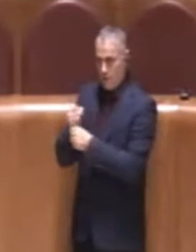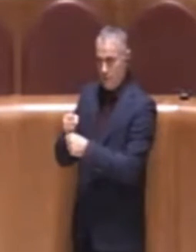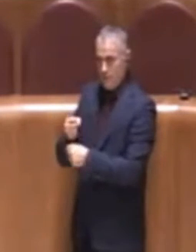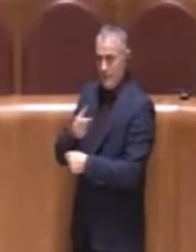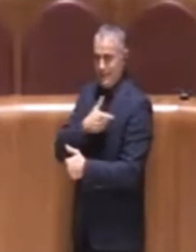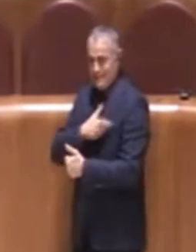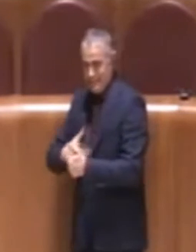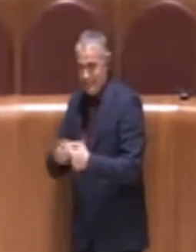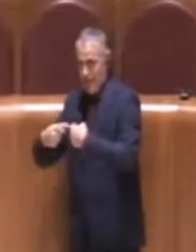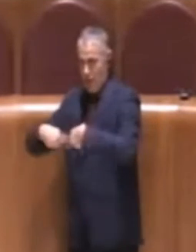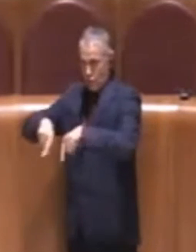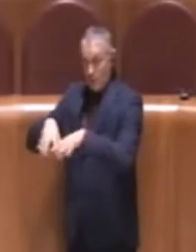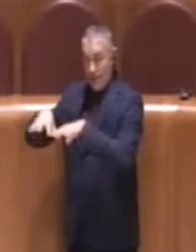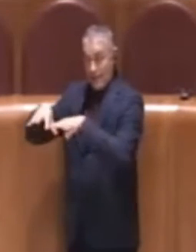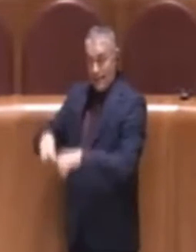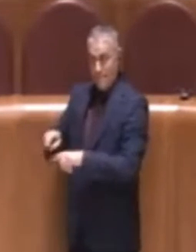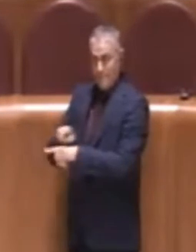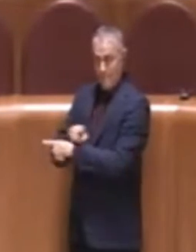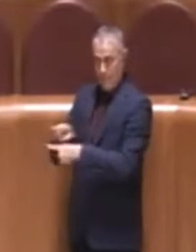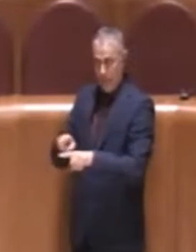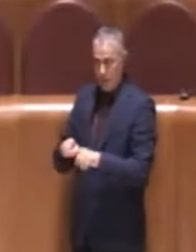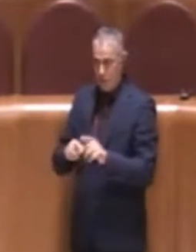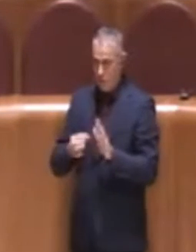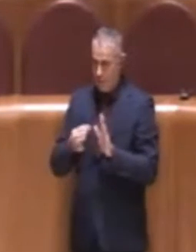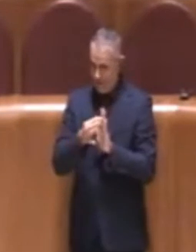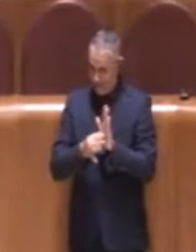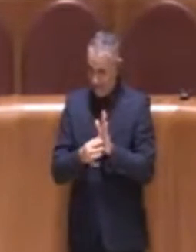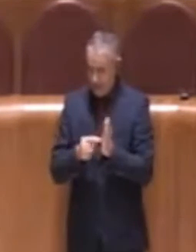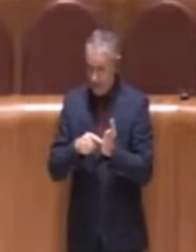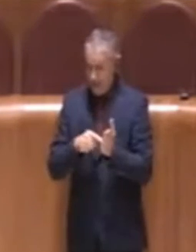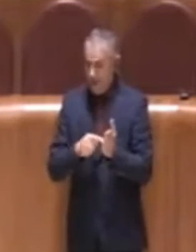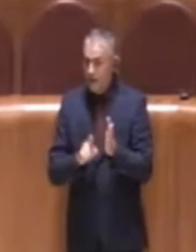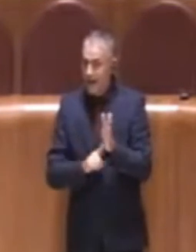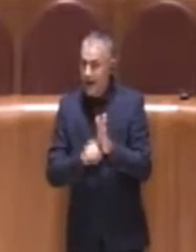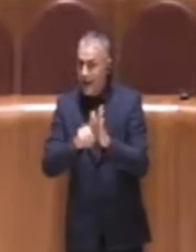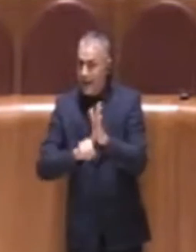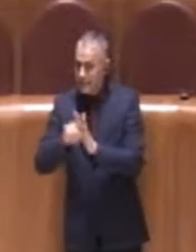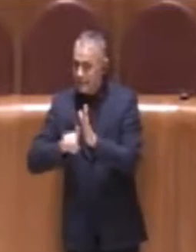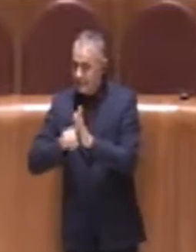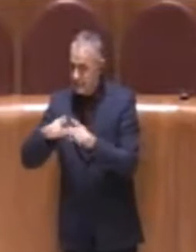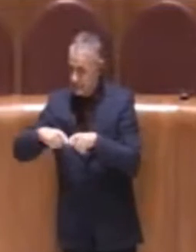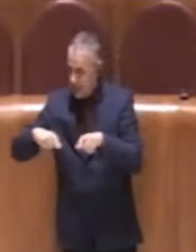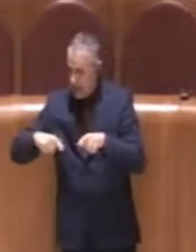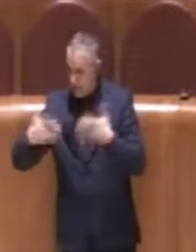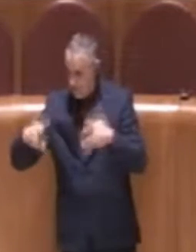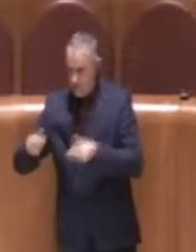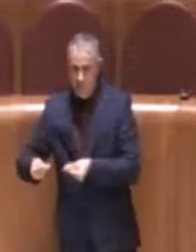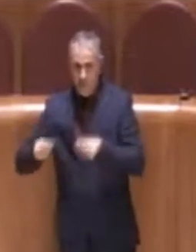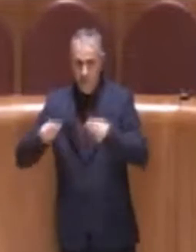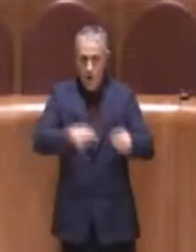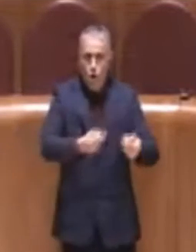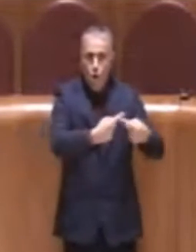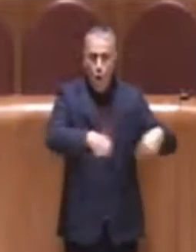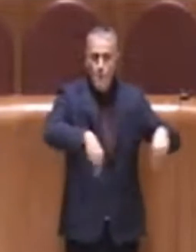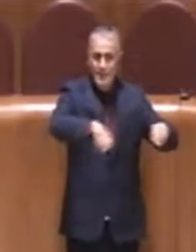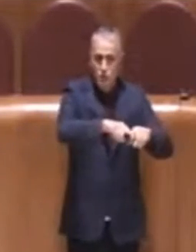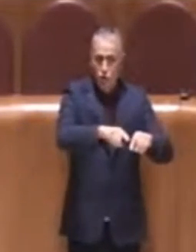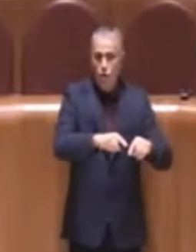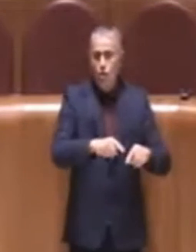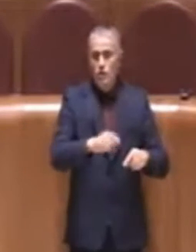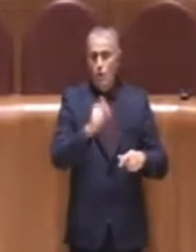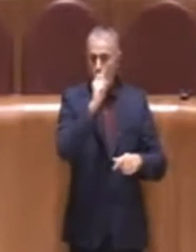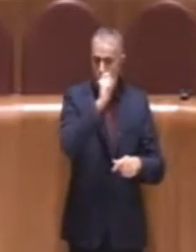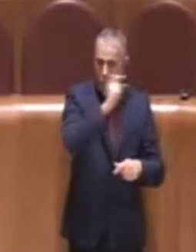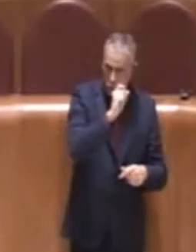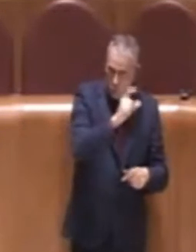la Giunta a sottoporre gli esiti del lavoro di questo tavolo alle commissioni consigliari permanenti, cultura